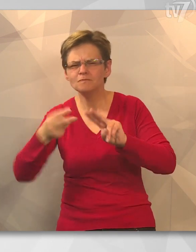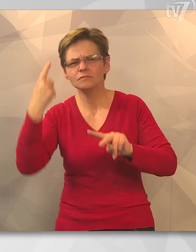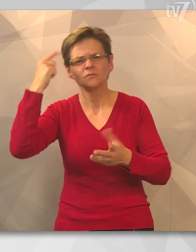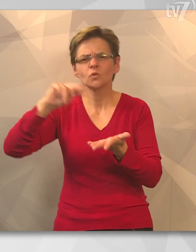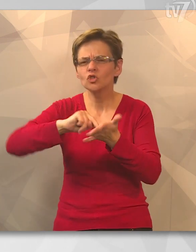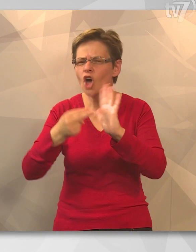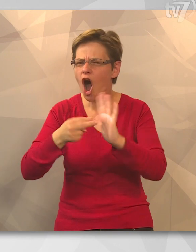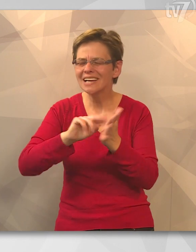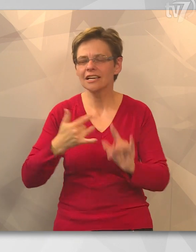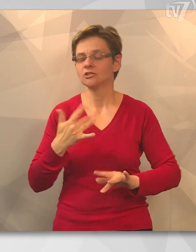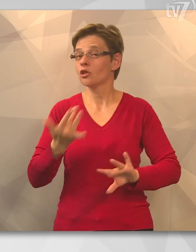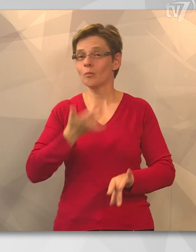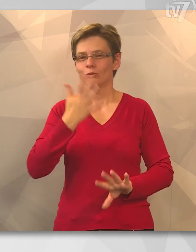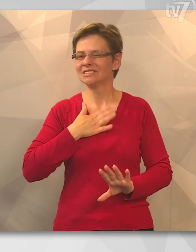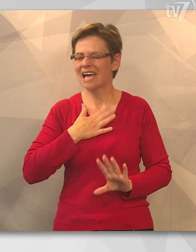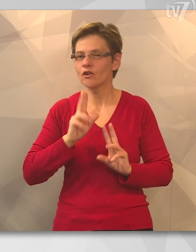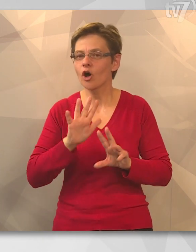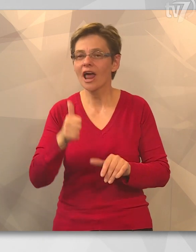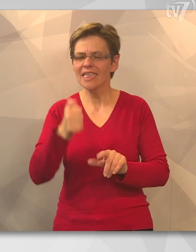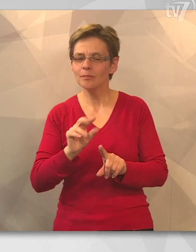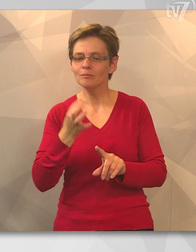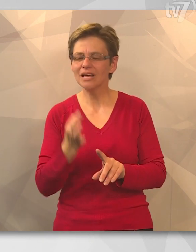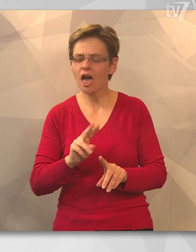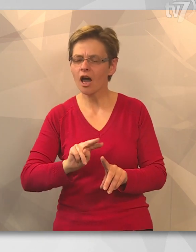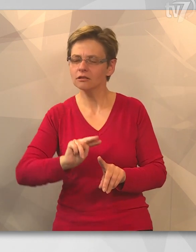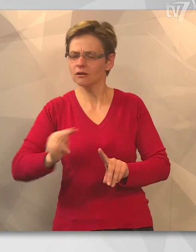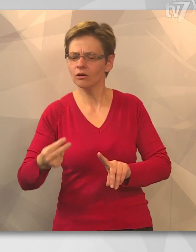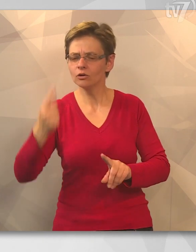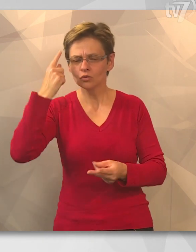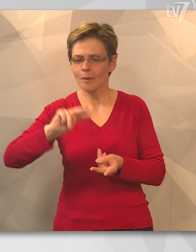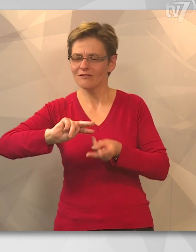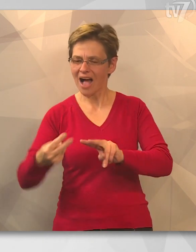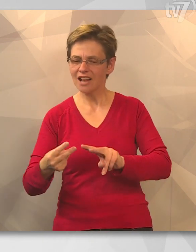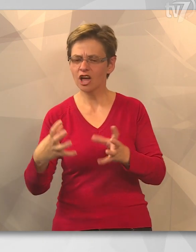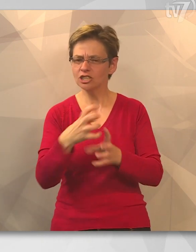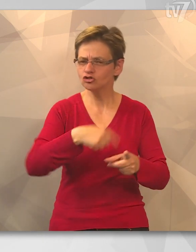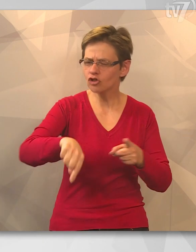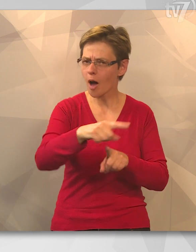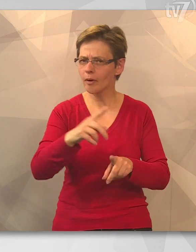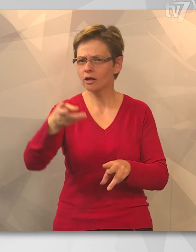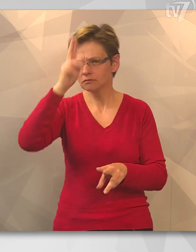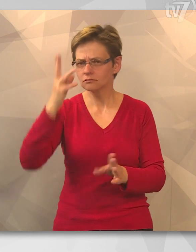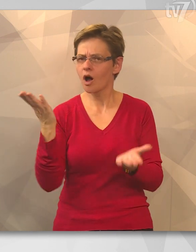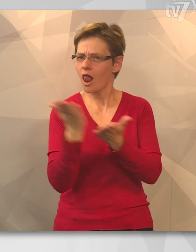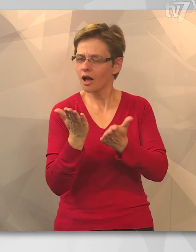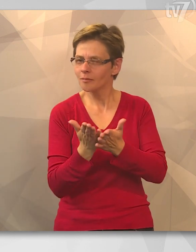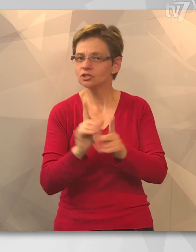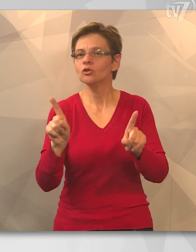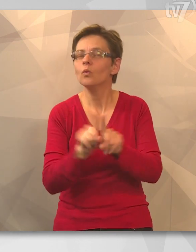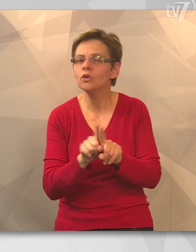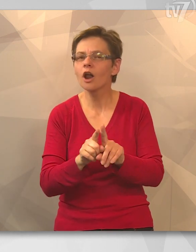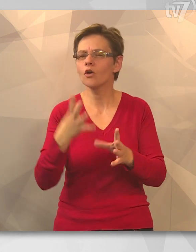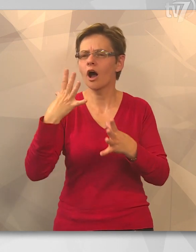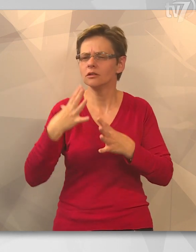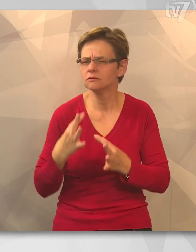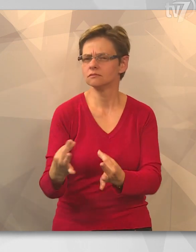dolgozni a taktikánkat, és nagyon-nagyon büszke vagyok arra, hogy az egyik pillanatra, a másik pillanatra a csapat váltani tudott, és